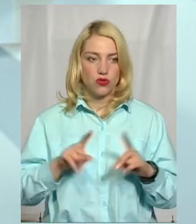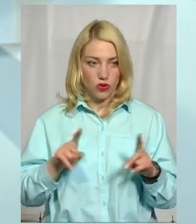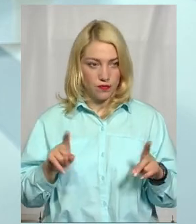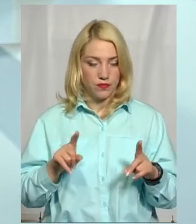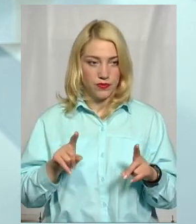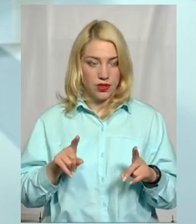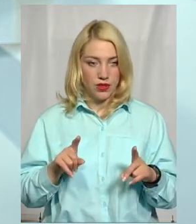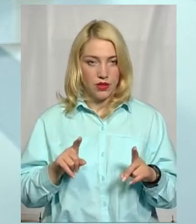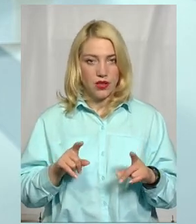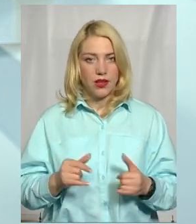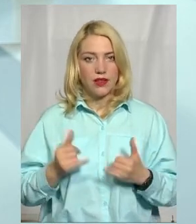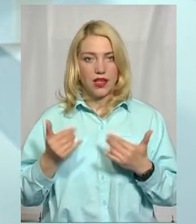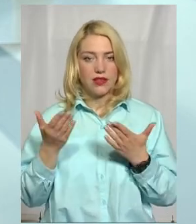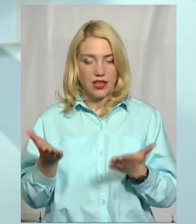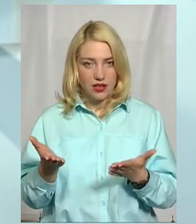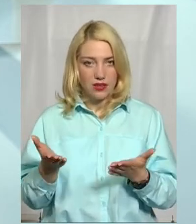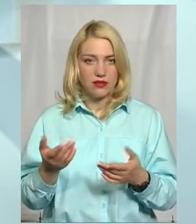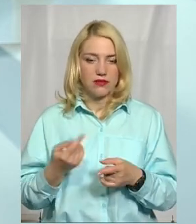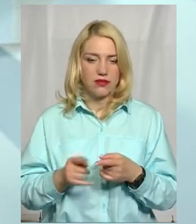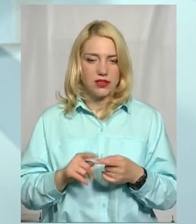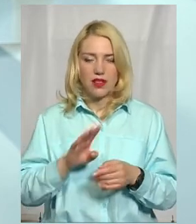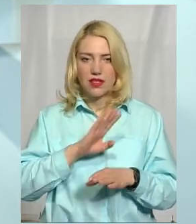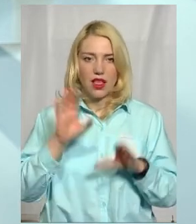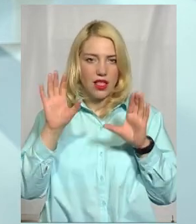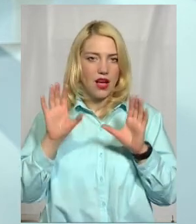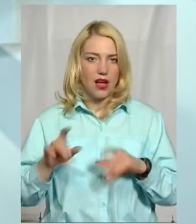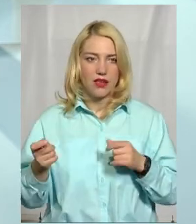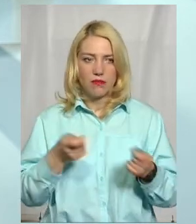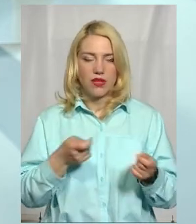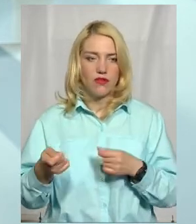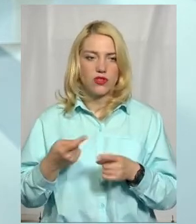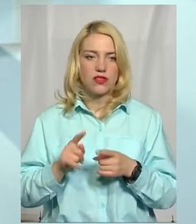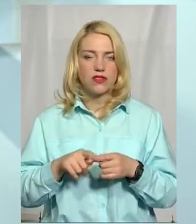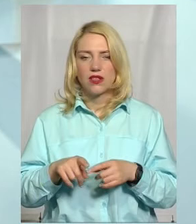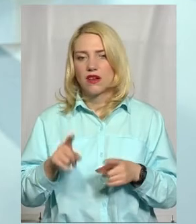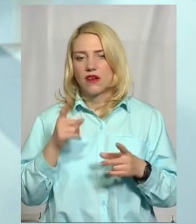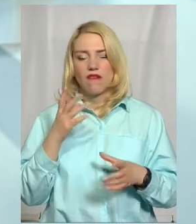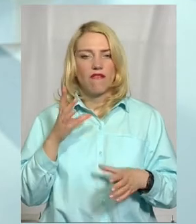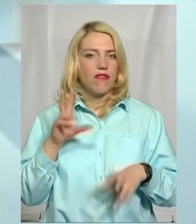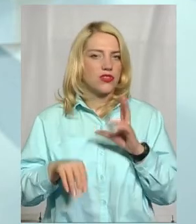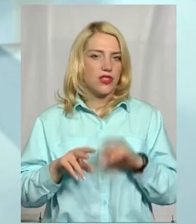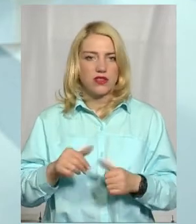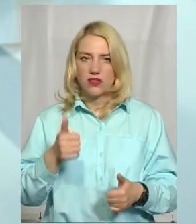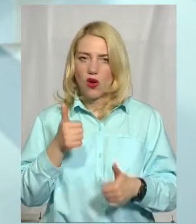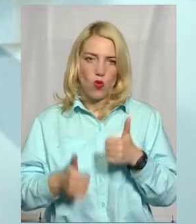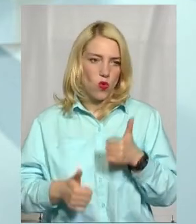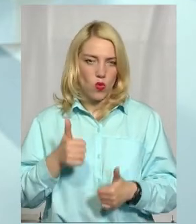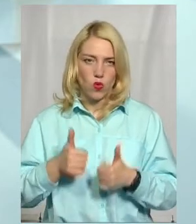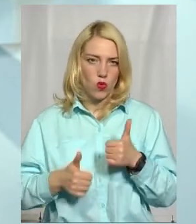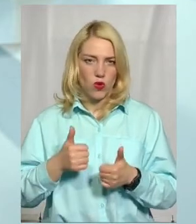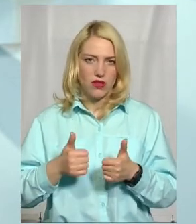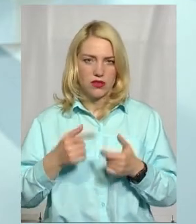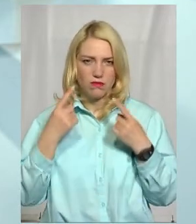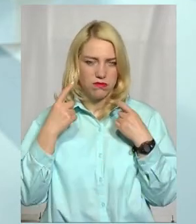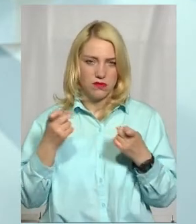для них нелегальні перевезення є надзвичайно конкурентними, і